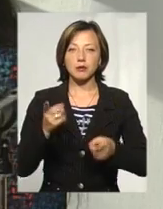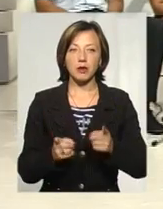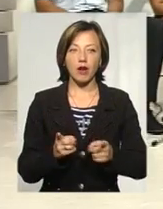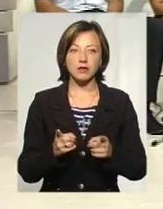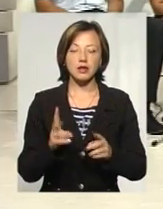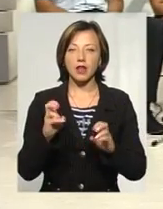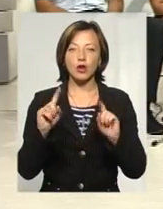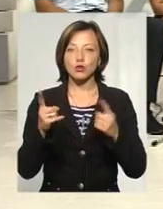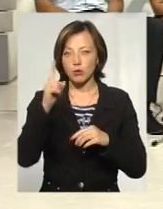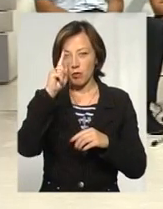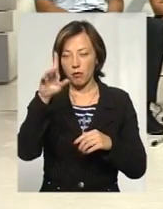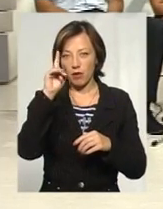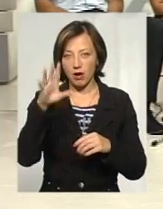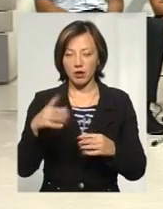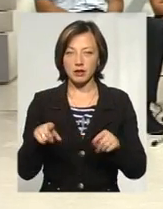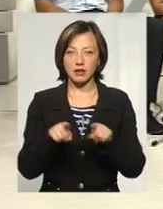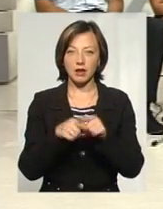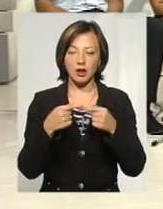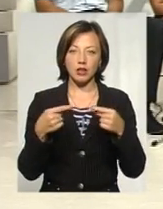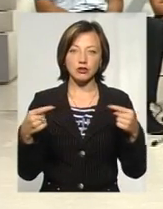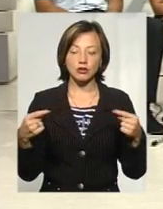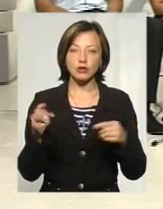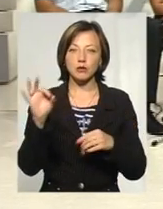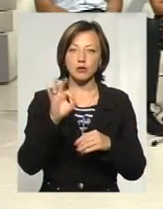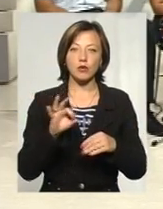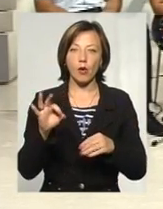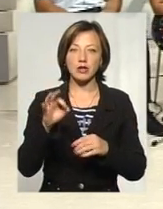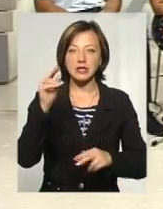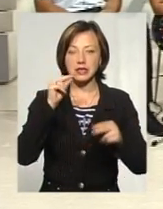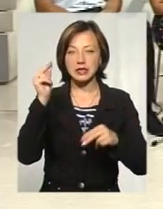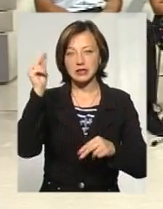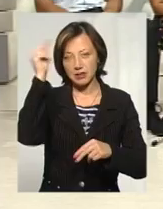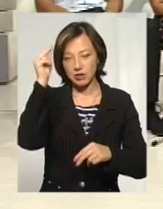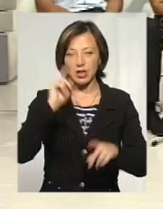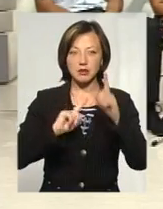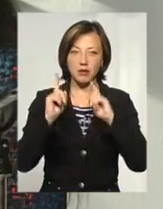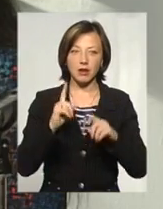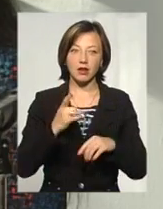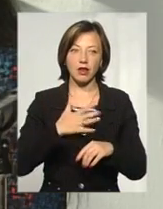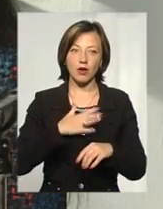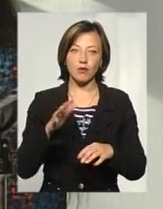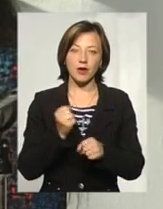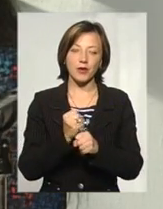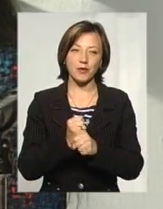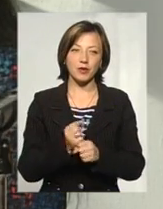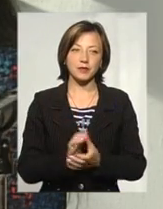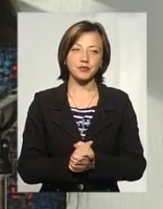не дуже популярні речі, особливо що стосується семінарів, навчань, у нас не дуже це люблять робити.